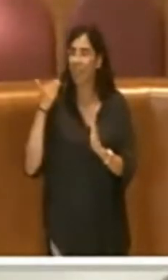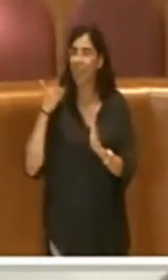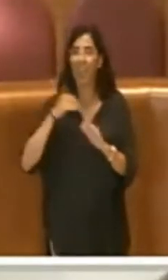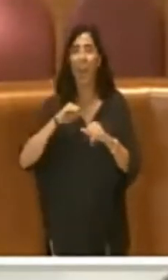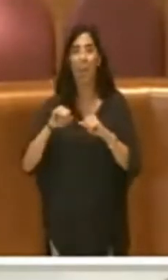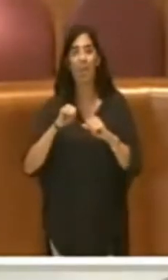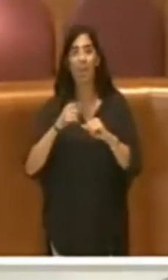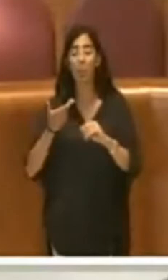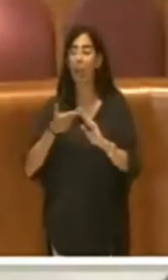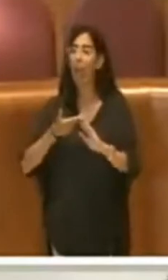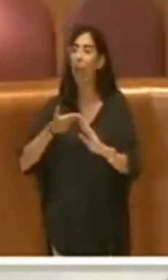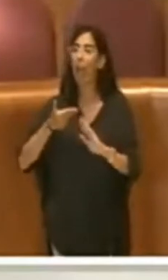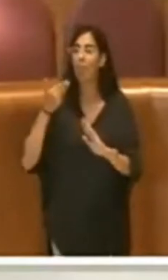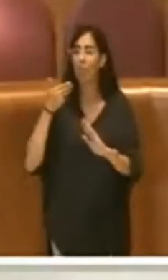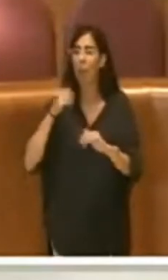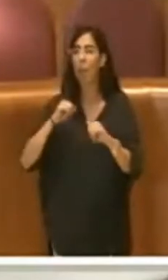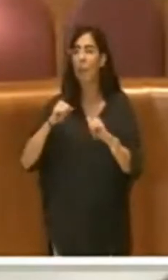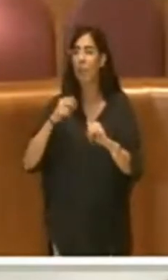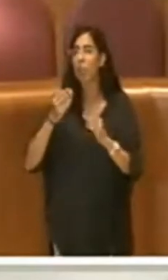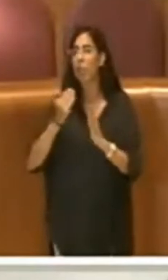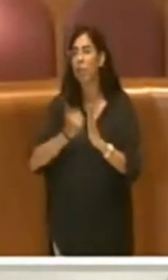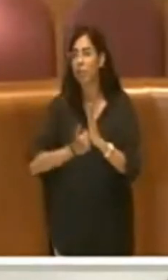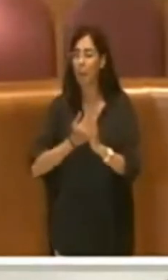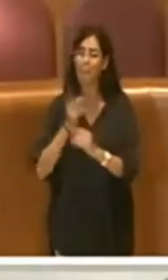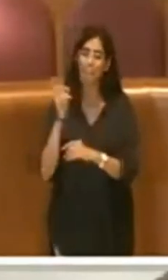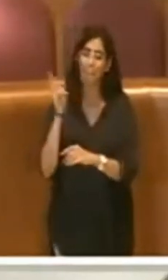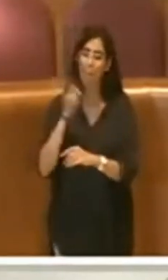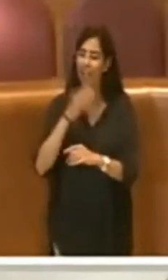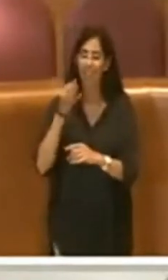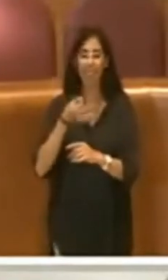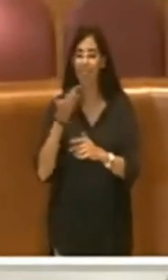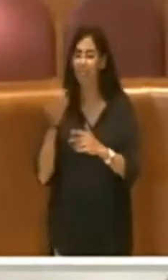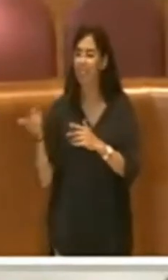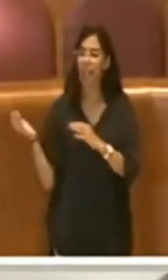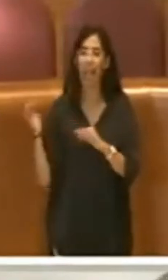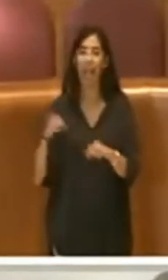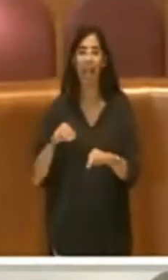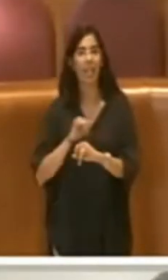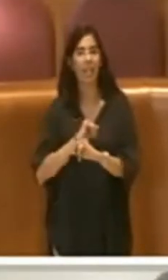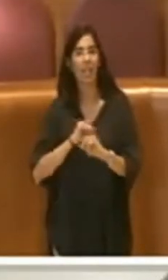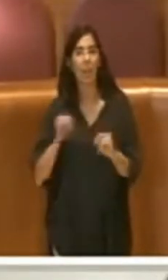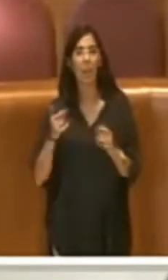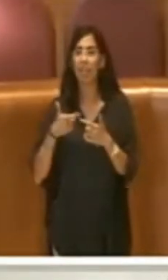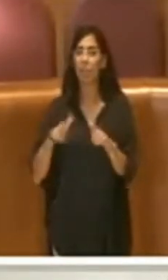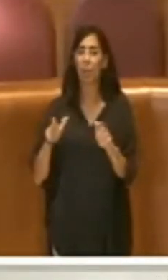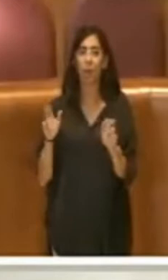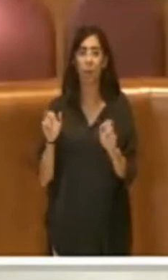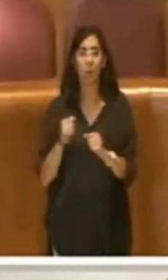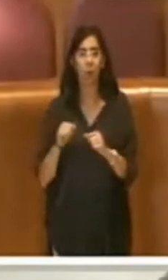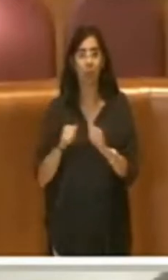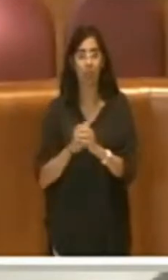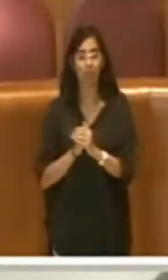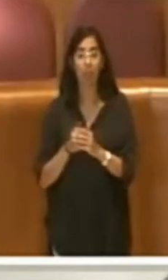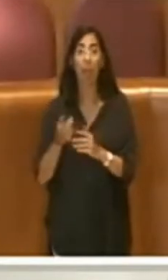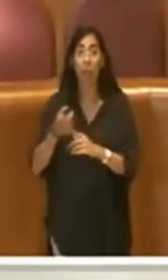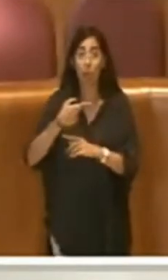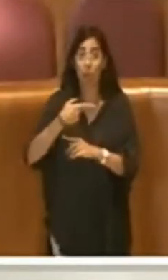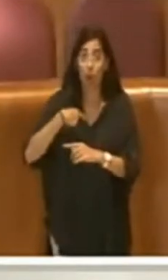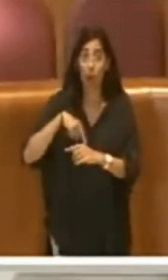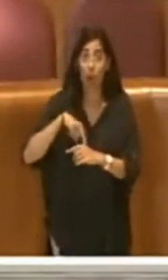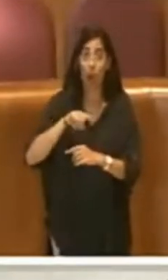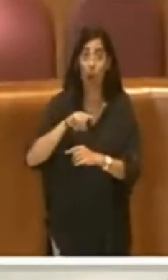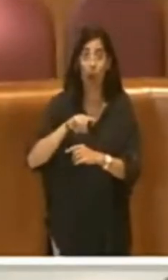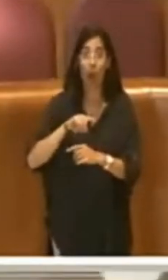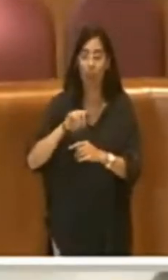erano stati programmati male, e dunque si erano incagliati e non si riusciva a sbloccarli. E questa amministrazione si